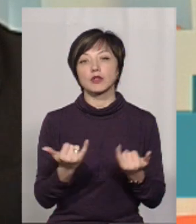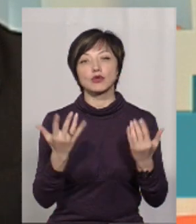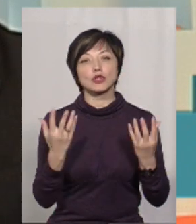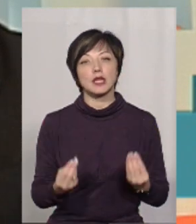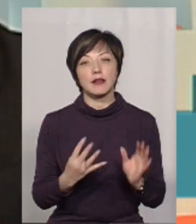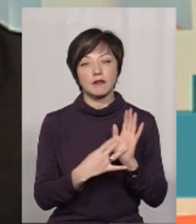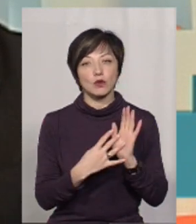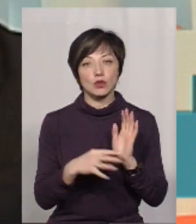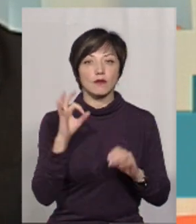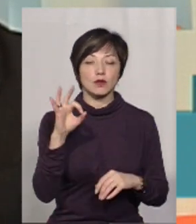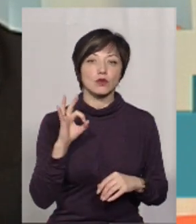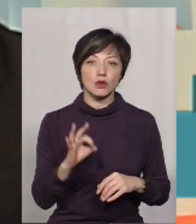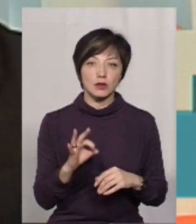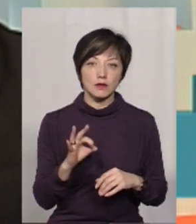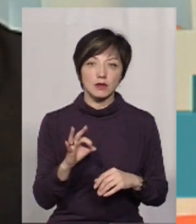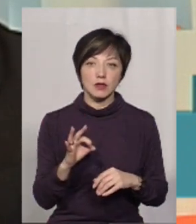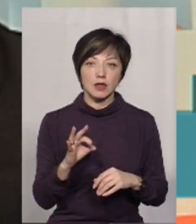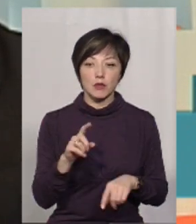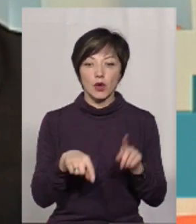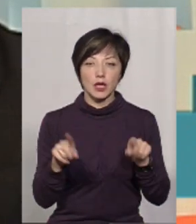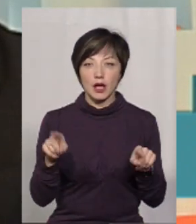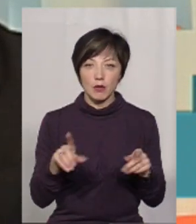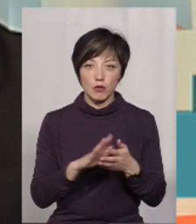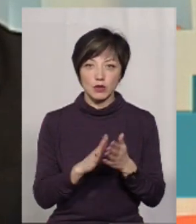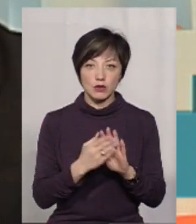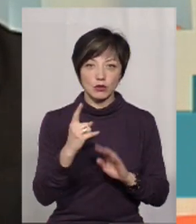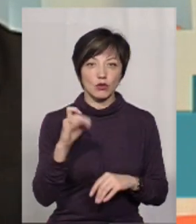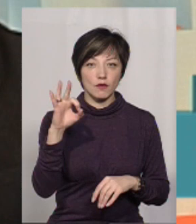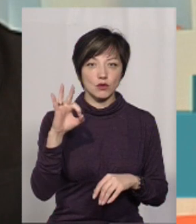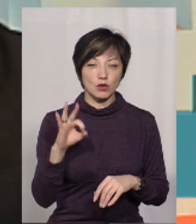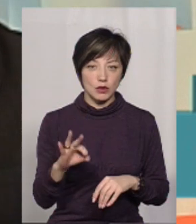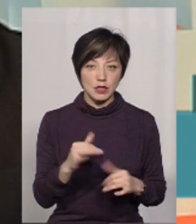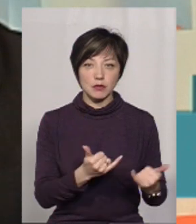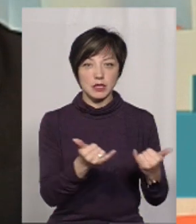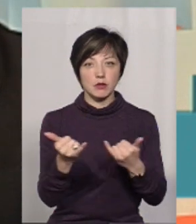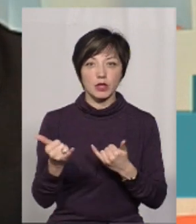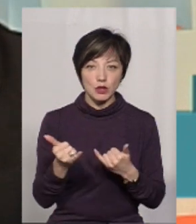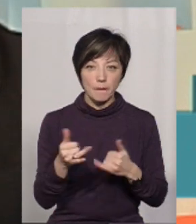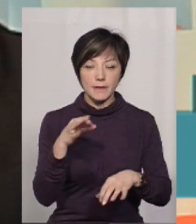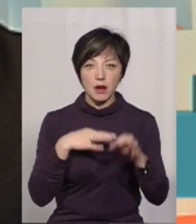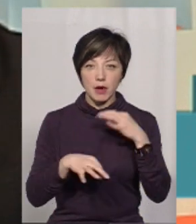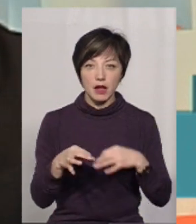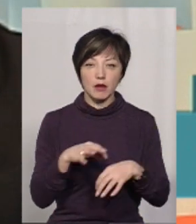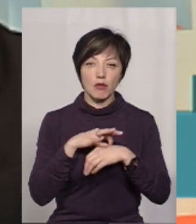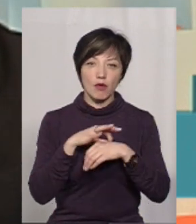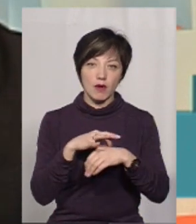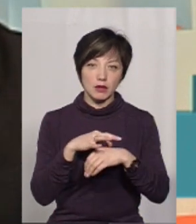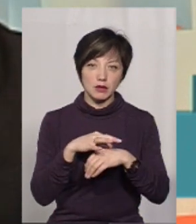сьогоднішній день 90%, а по деяких позиціях і 100% забезпеченість препаратами для